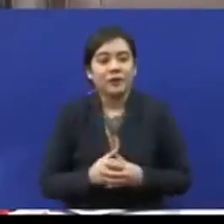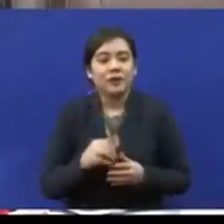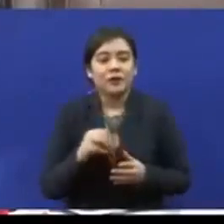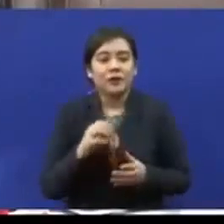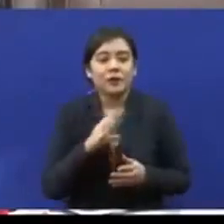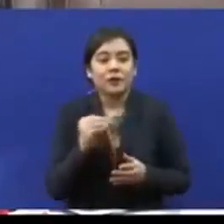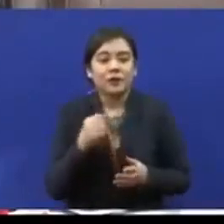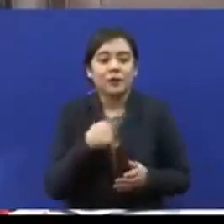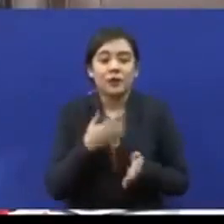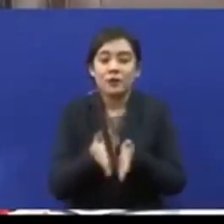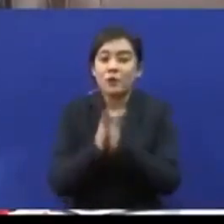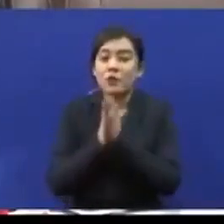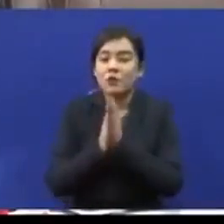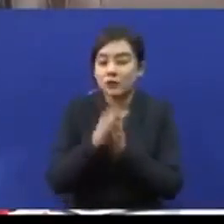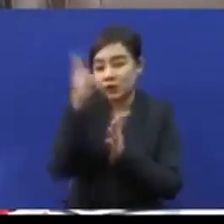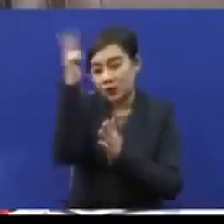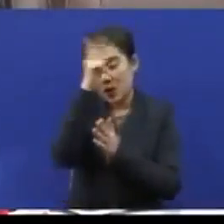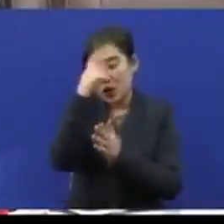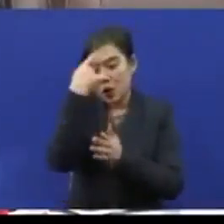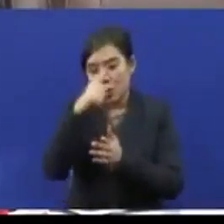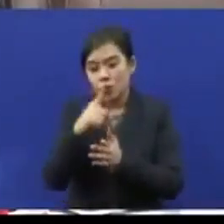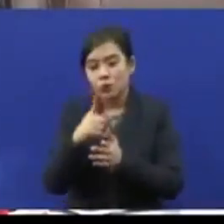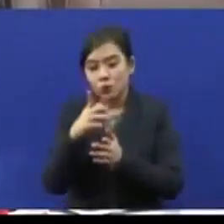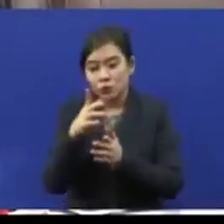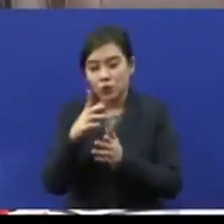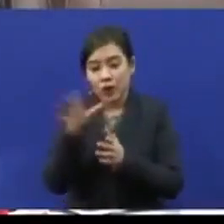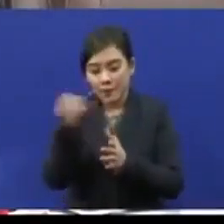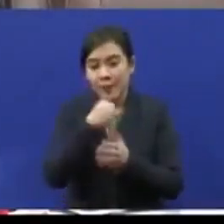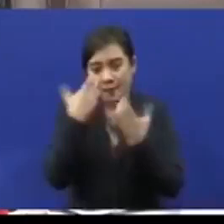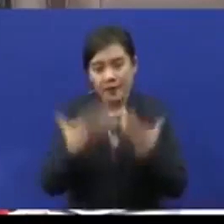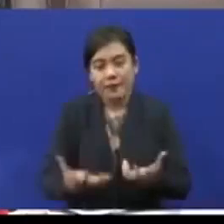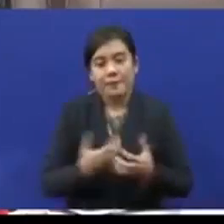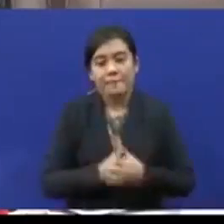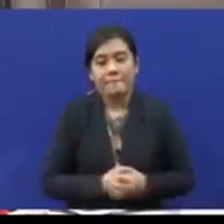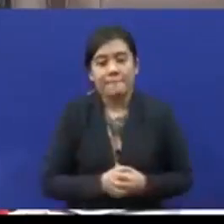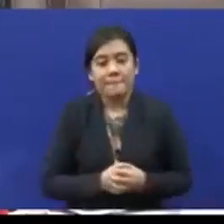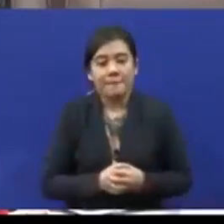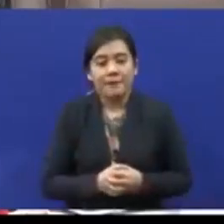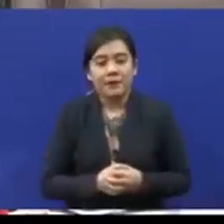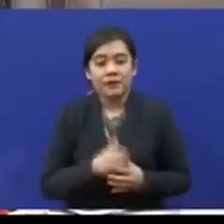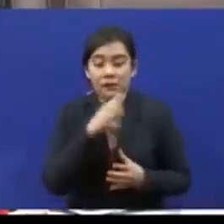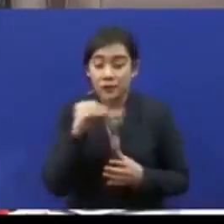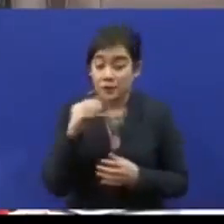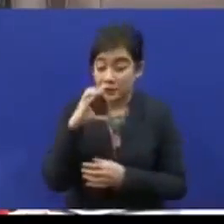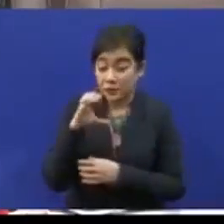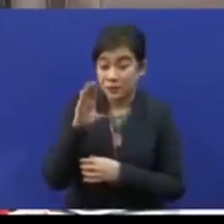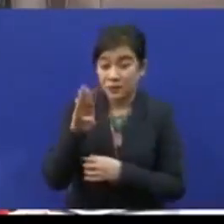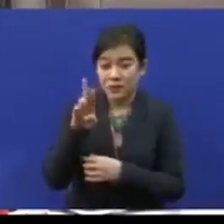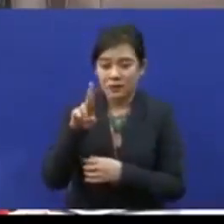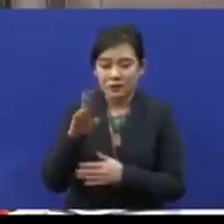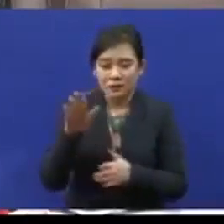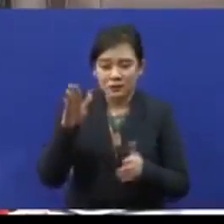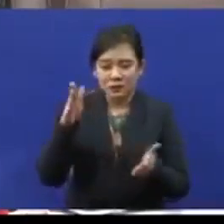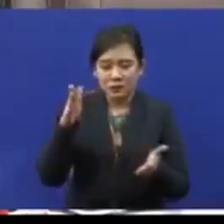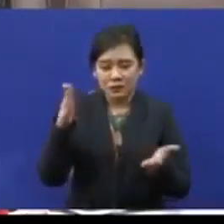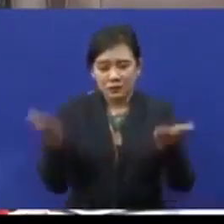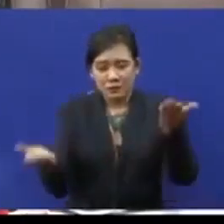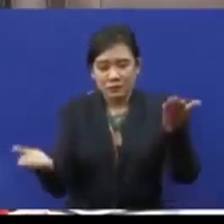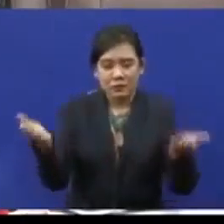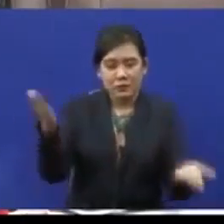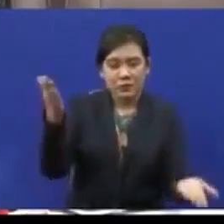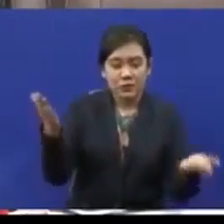kerajaan untuk mengambil maklum yang ini. Prestasi CBR ini adalah tidak seimbang disebabkan